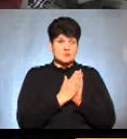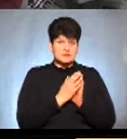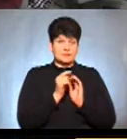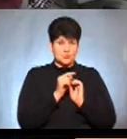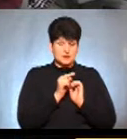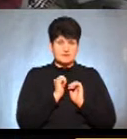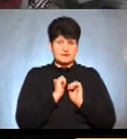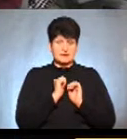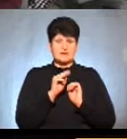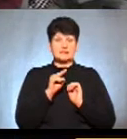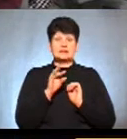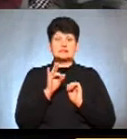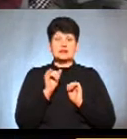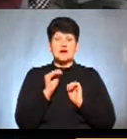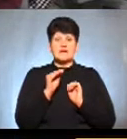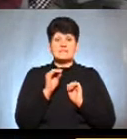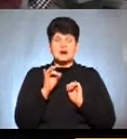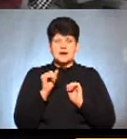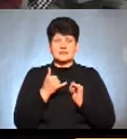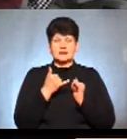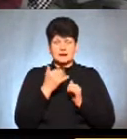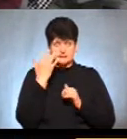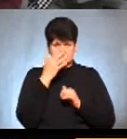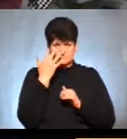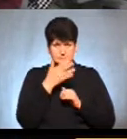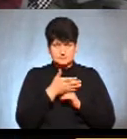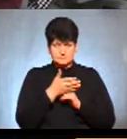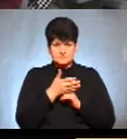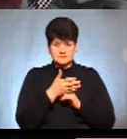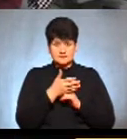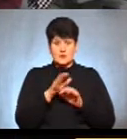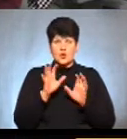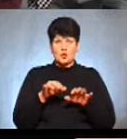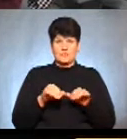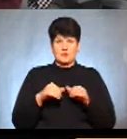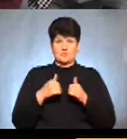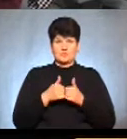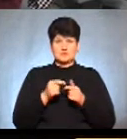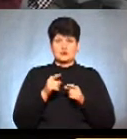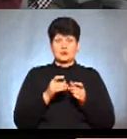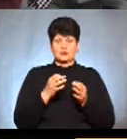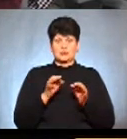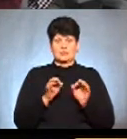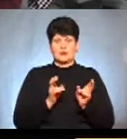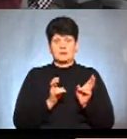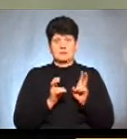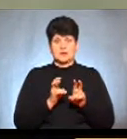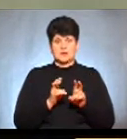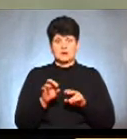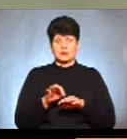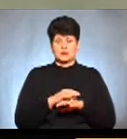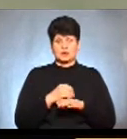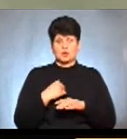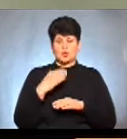трафаретку для незрячих, голова комісії тоді дозволила зайти з дружиною проголосувати.